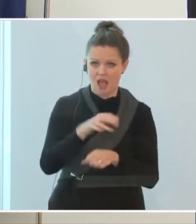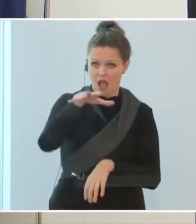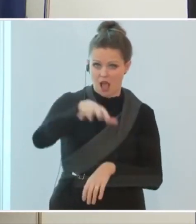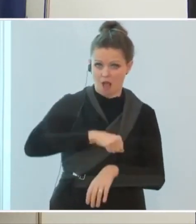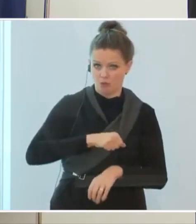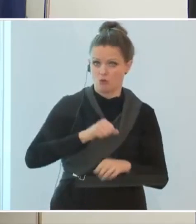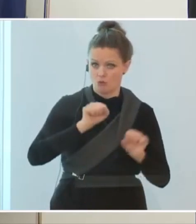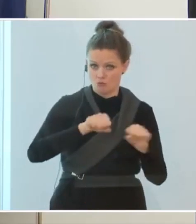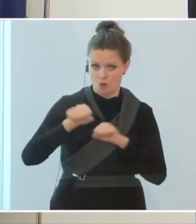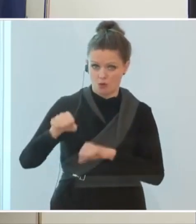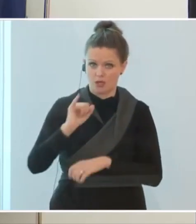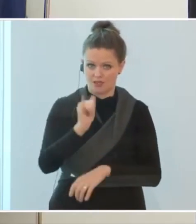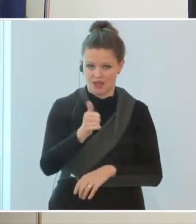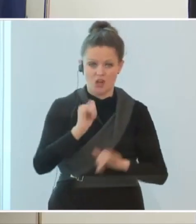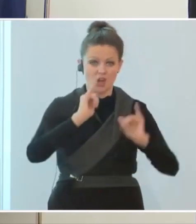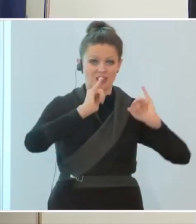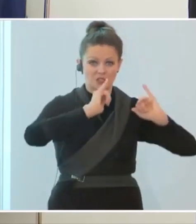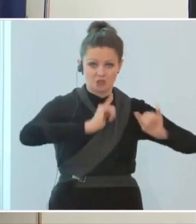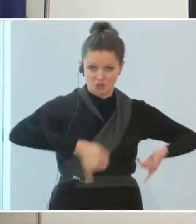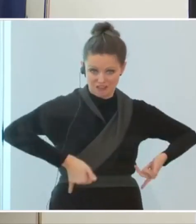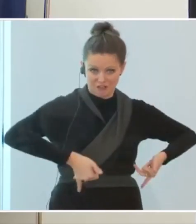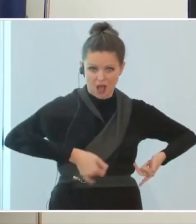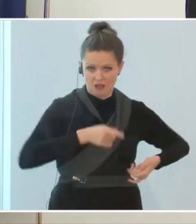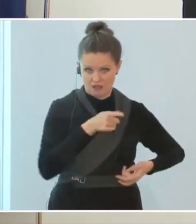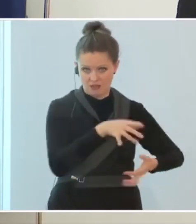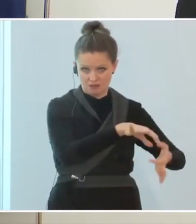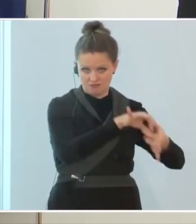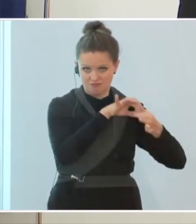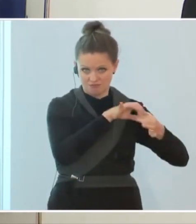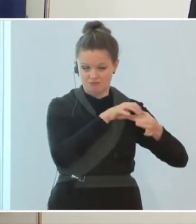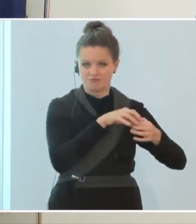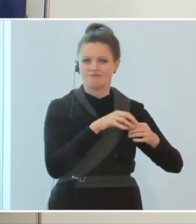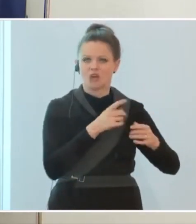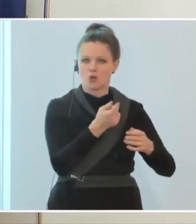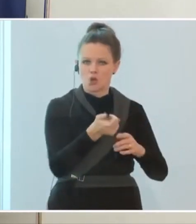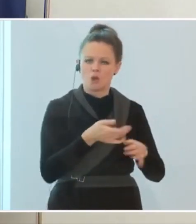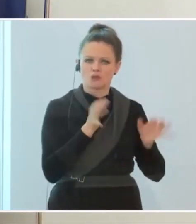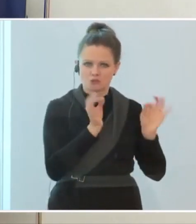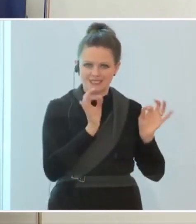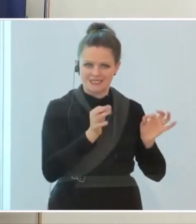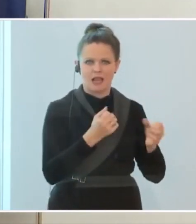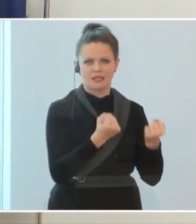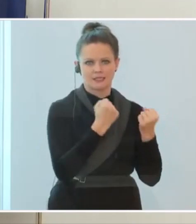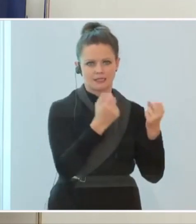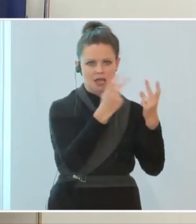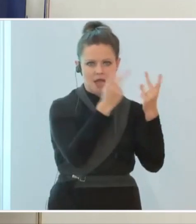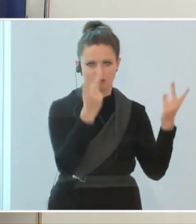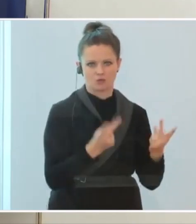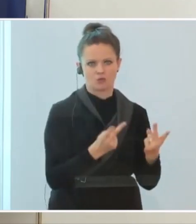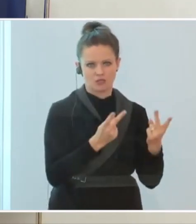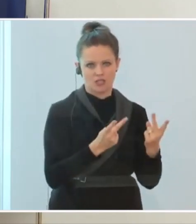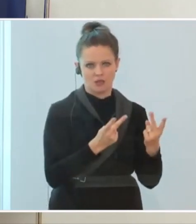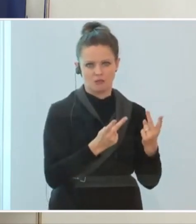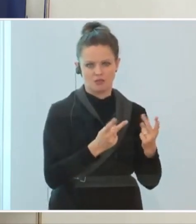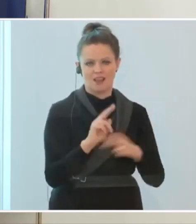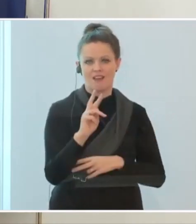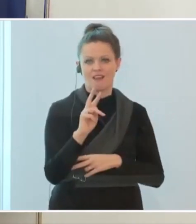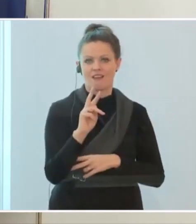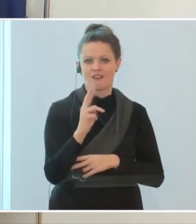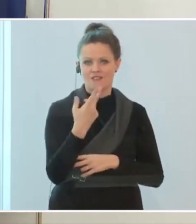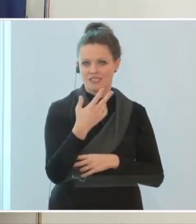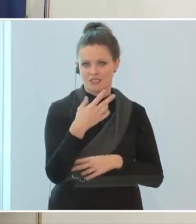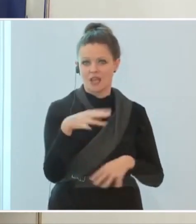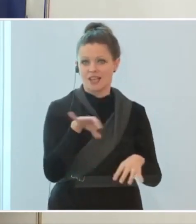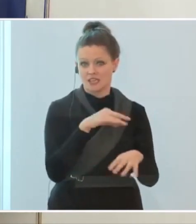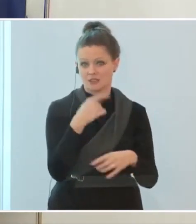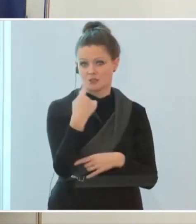möglich ist. Beim Skifahren wird es darüber hinaus aber spezielle Sicherheitskonzepte geben. Der Vizekanzler hat das